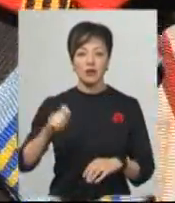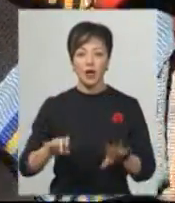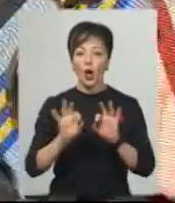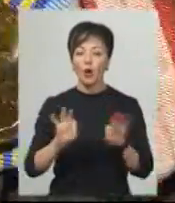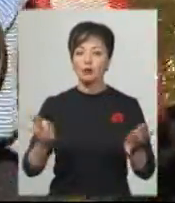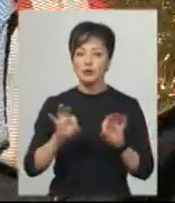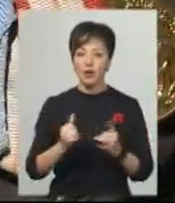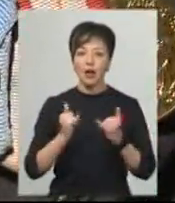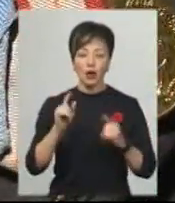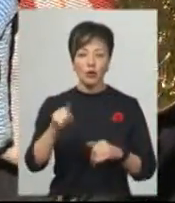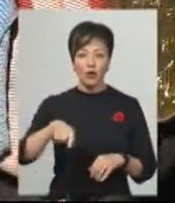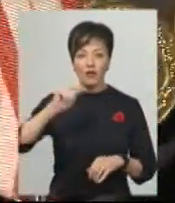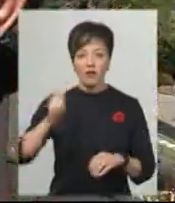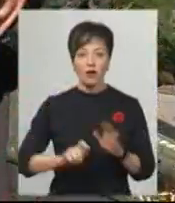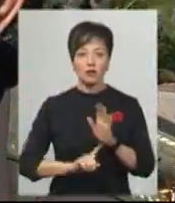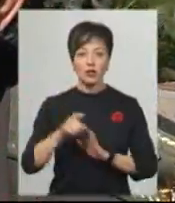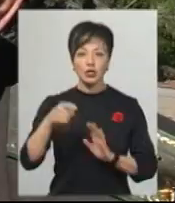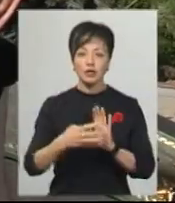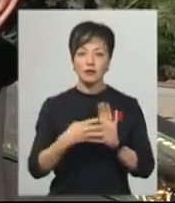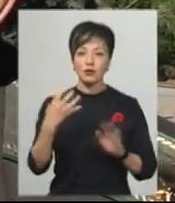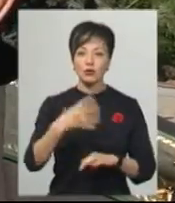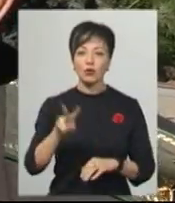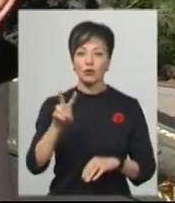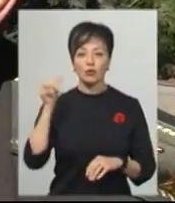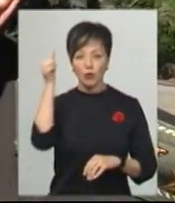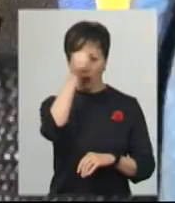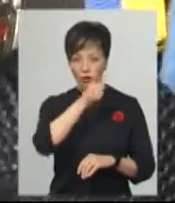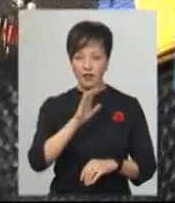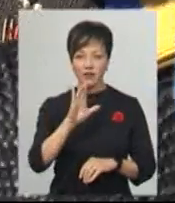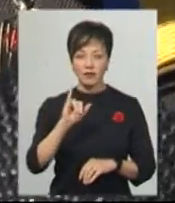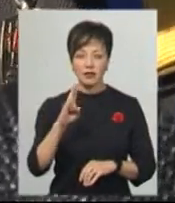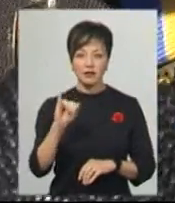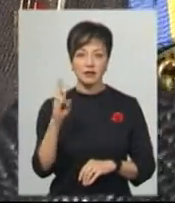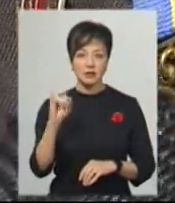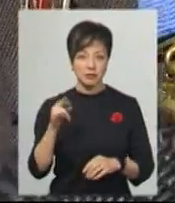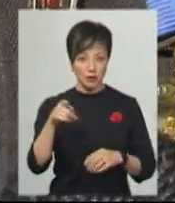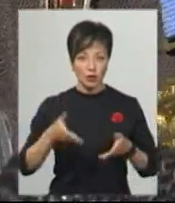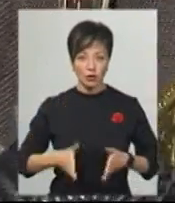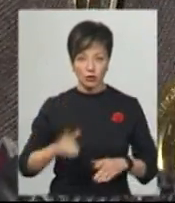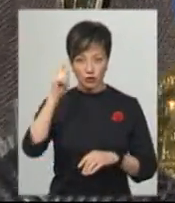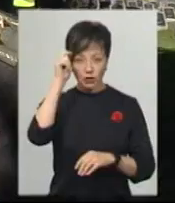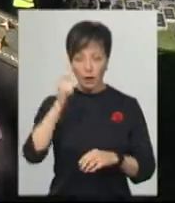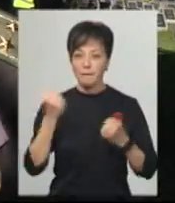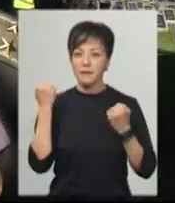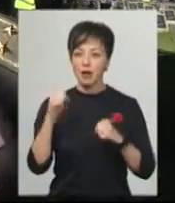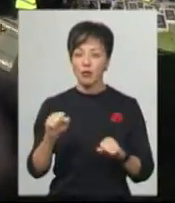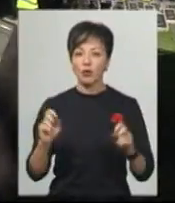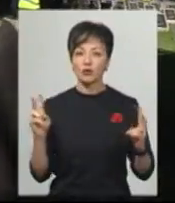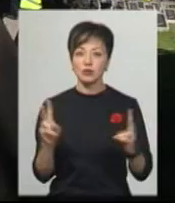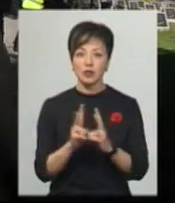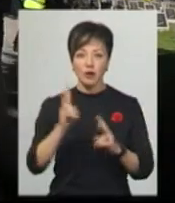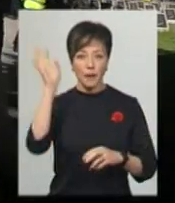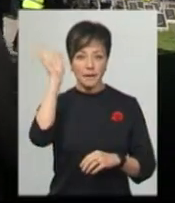розповідає, для нього війна розпочалась у 1942 році у Вінківцях, звідки родом чоловік. Перемогу ветеран зустрів у Берліні. Зав